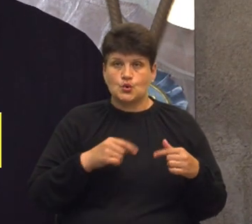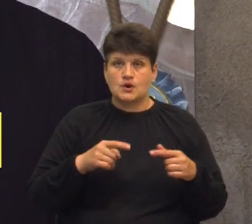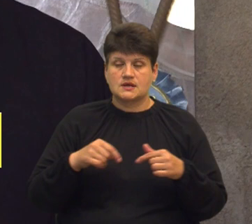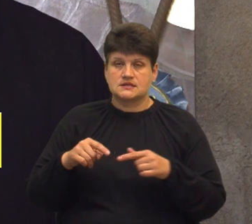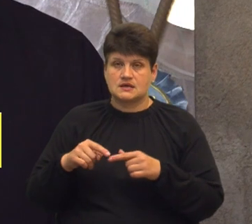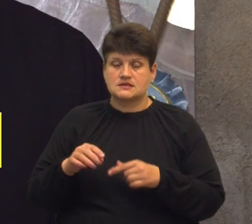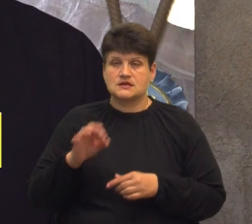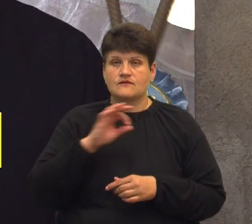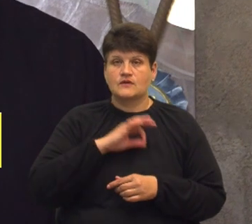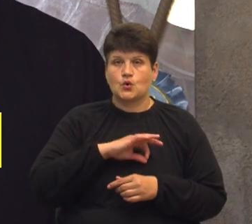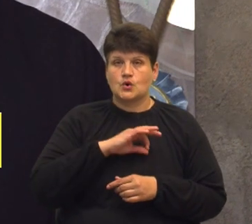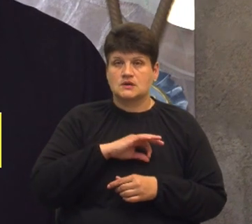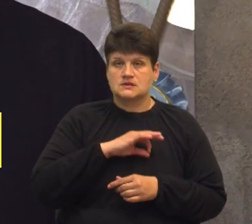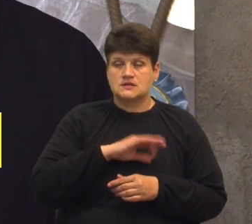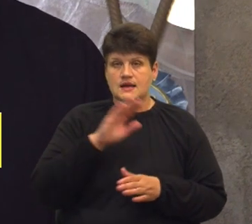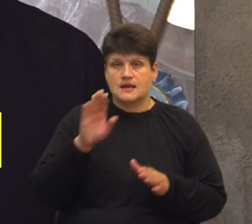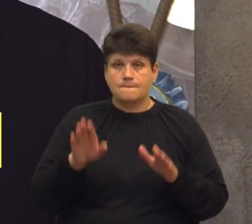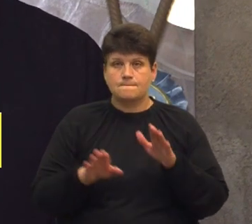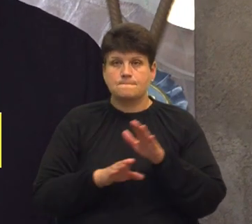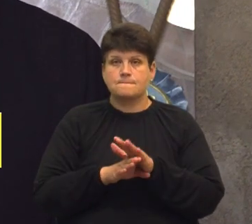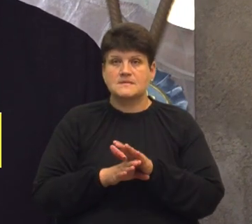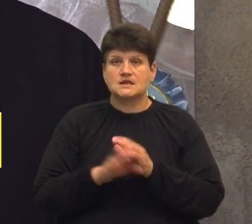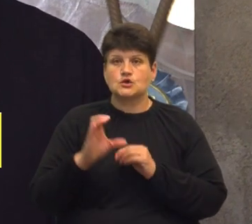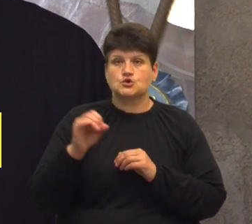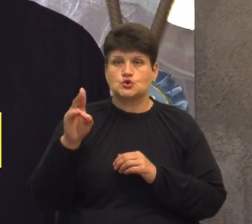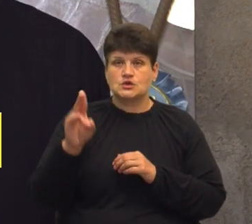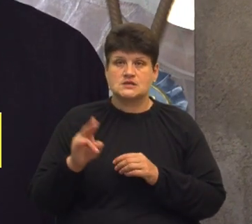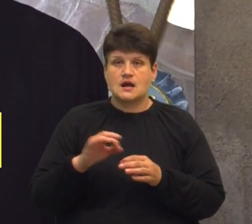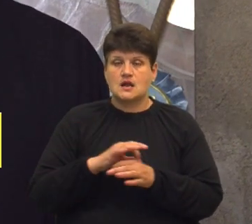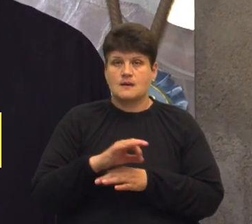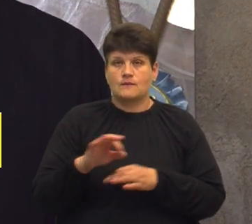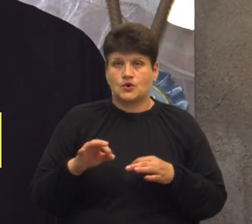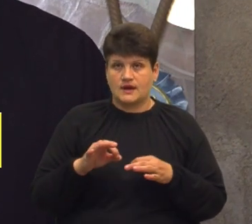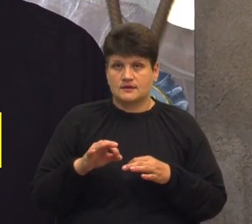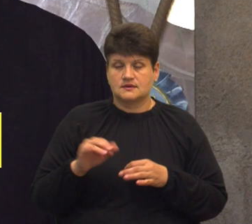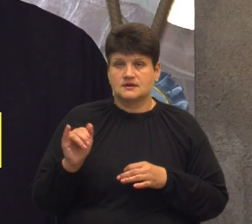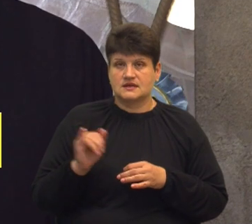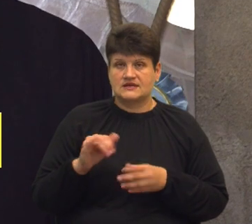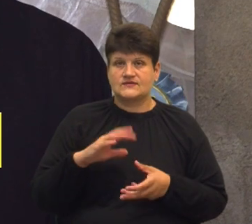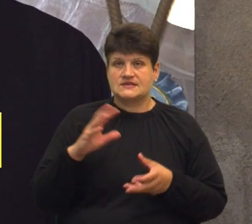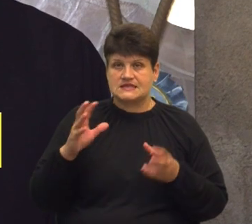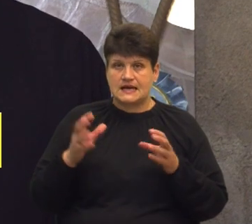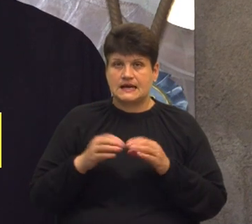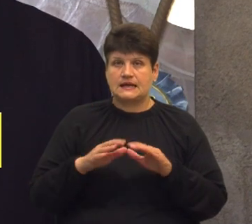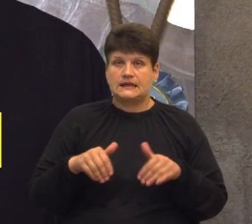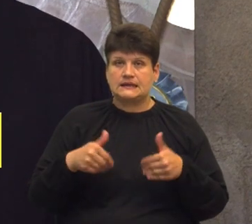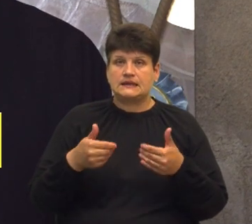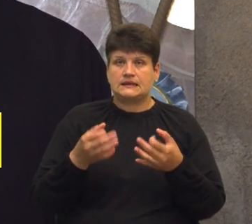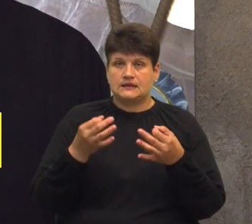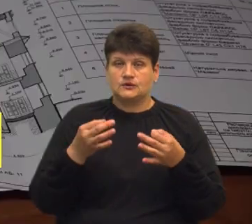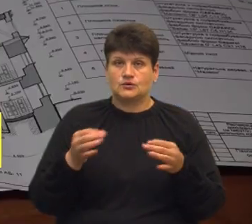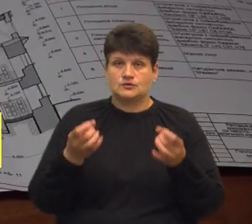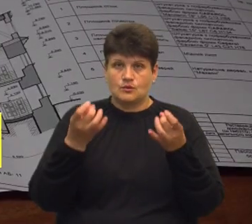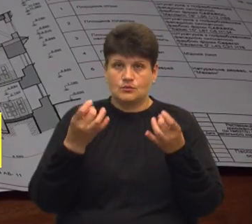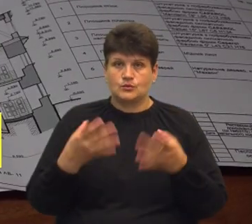використання під такі соціальні проєкти і взагалі надати доступ і простим